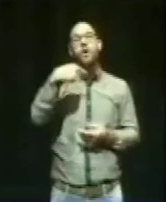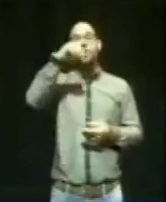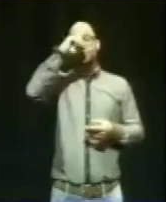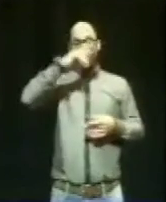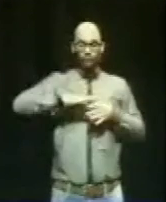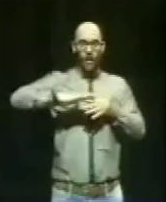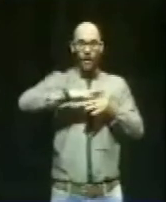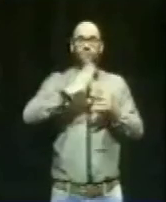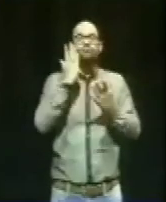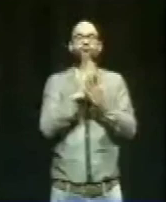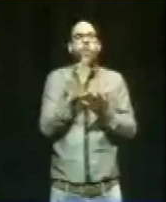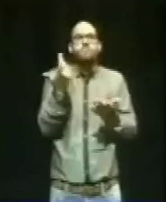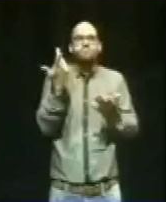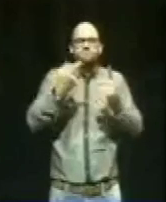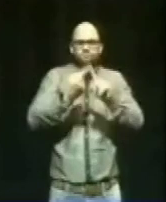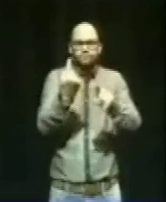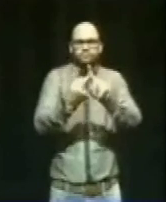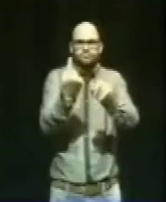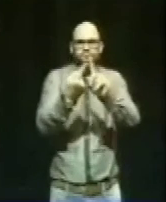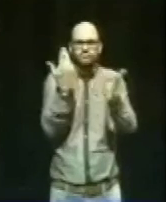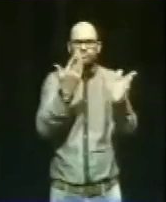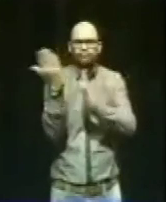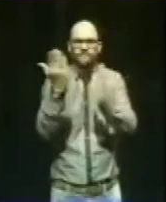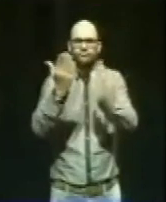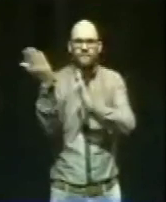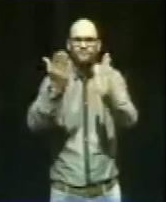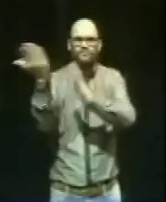geworden. Das werden wir verändern.